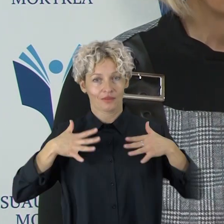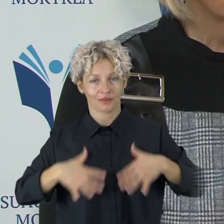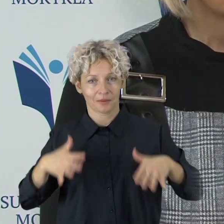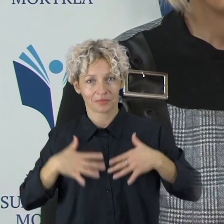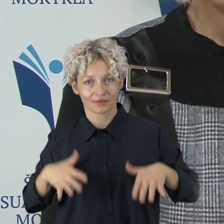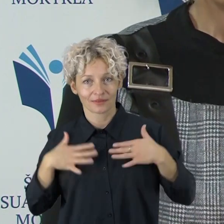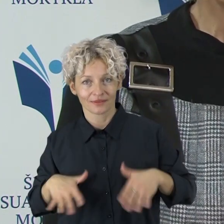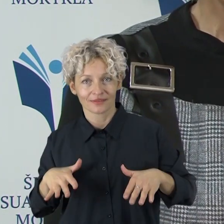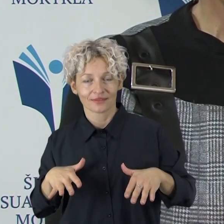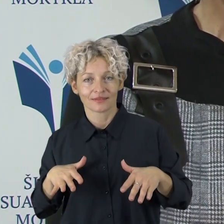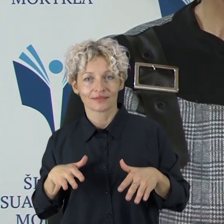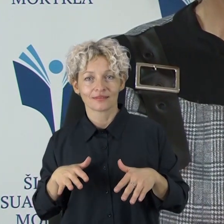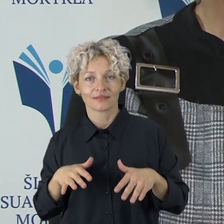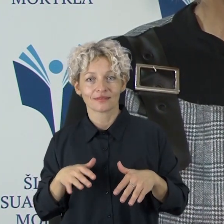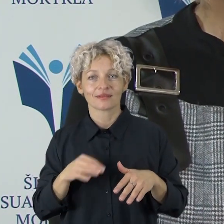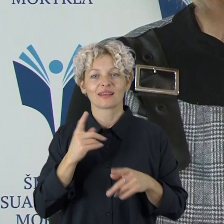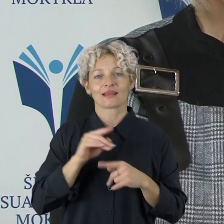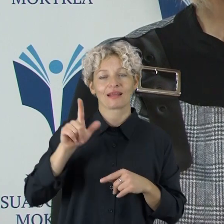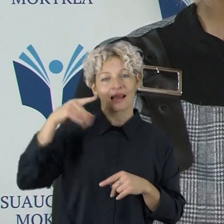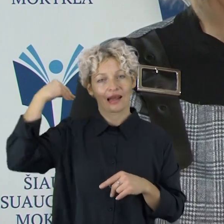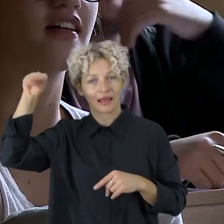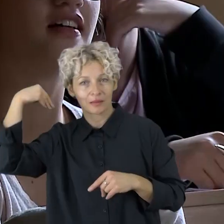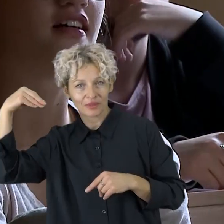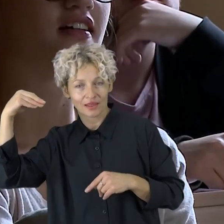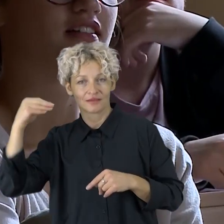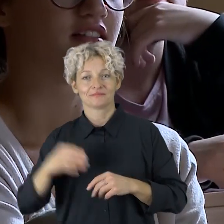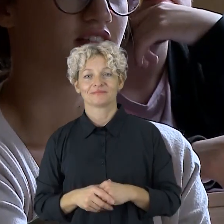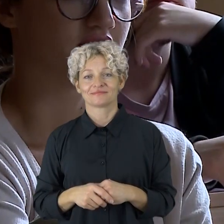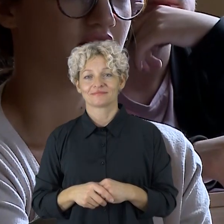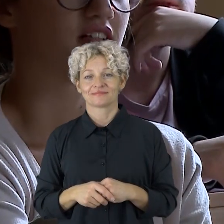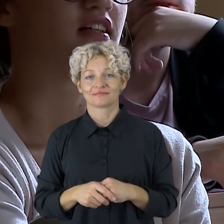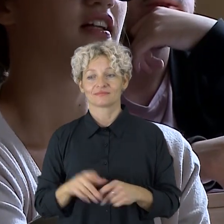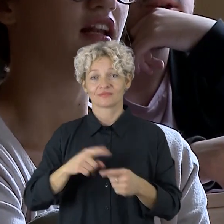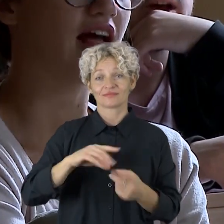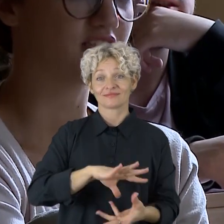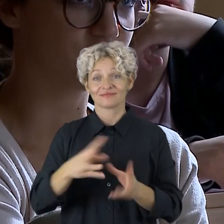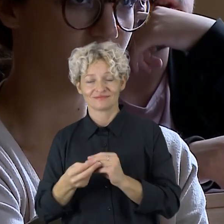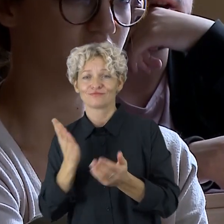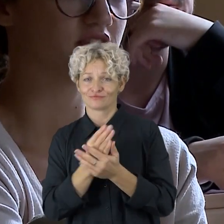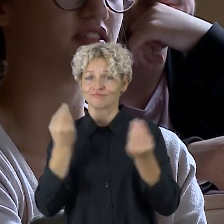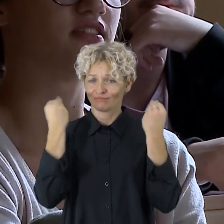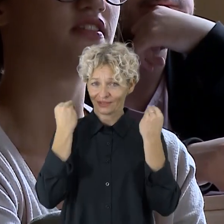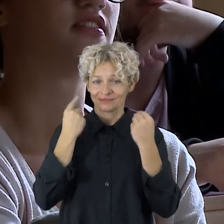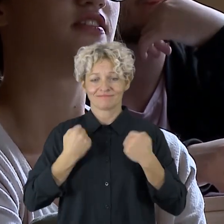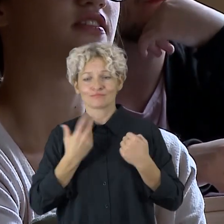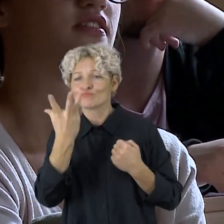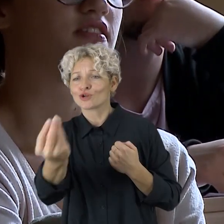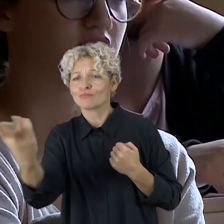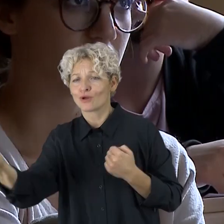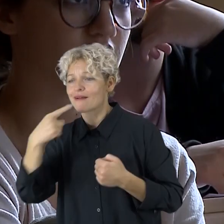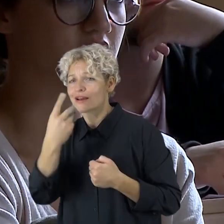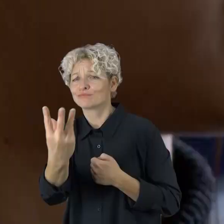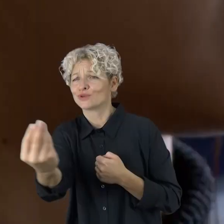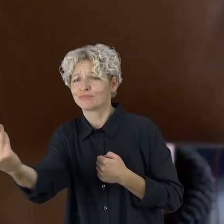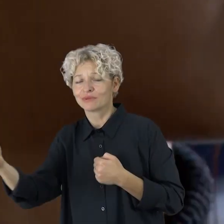Sakartvelo, iš Libijos. Lietuvių kalbos užsieniečiai mokosi savo mokomąją kalbą, tad pamokos